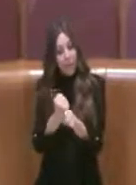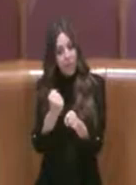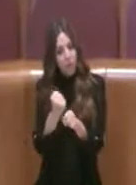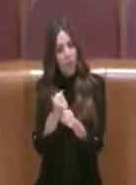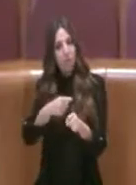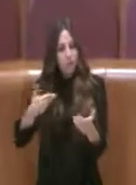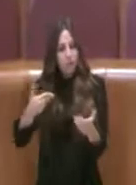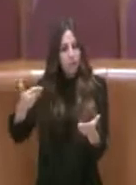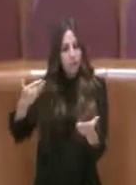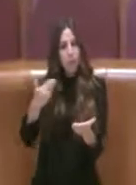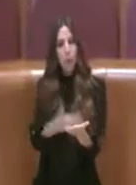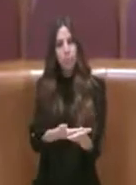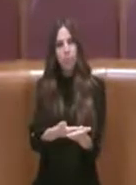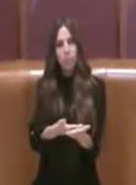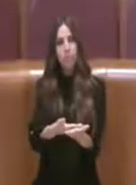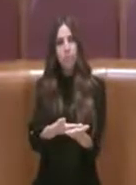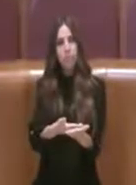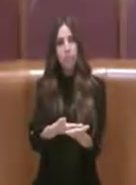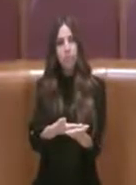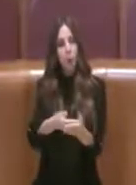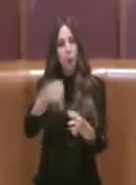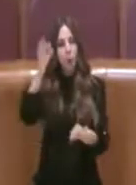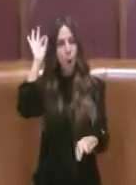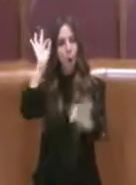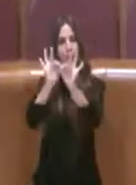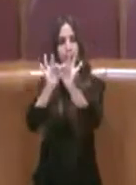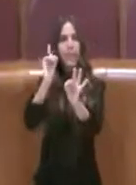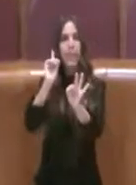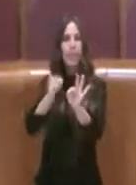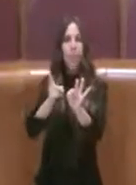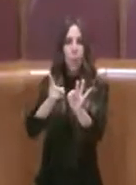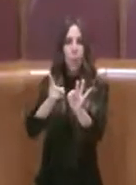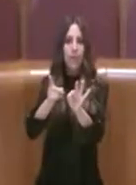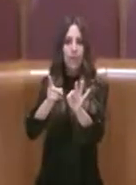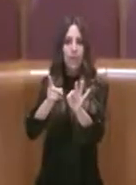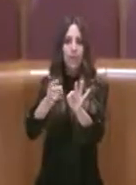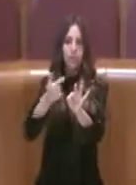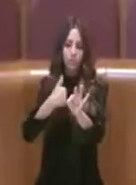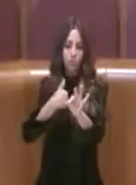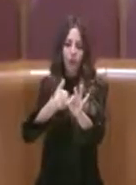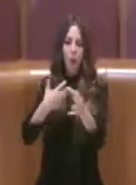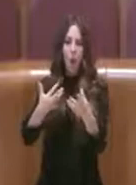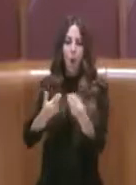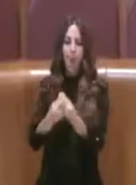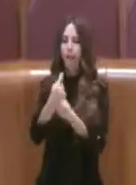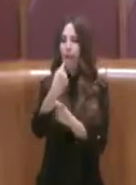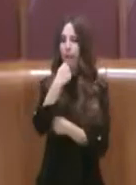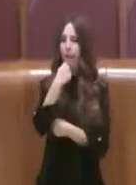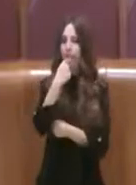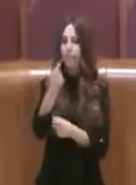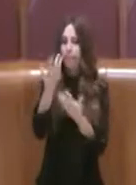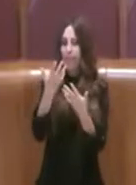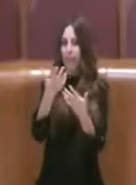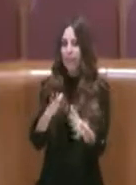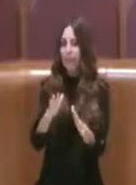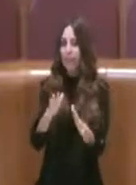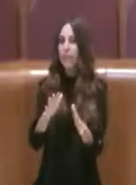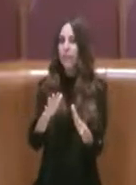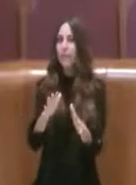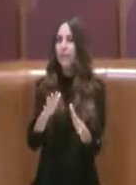proposta che ha l'obiettivo, come hanno detto poi le mie colleghe, di rendere più